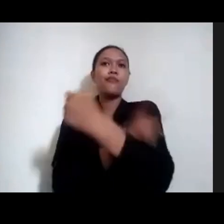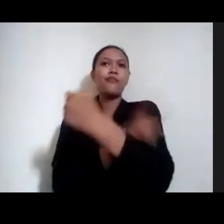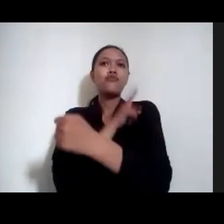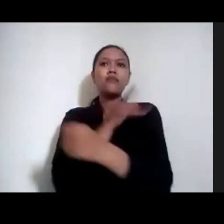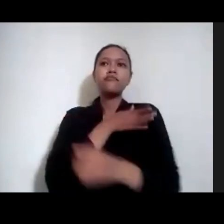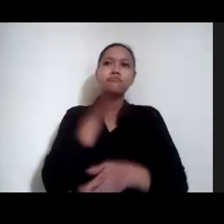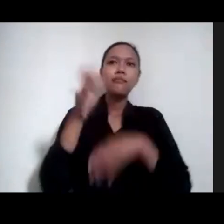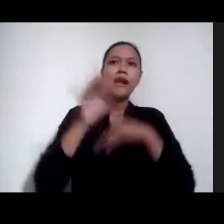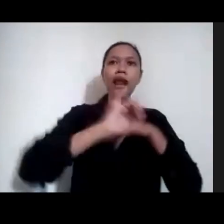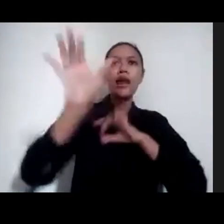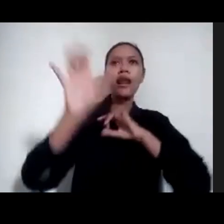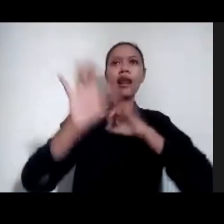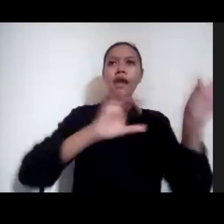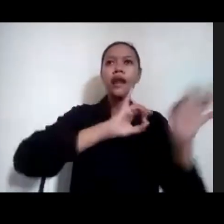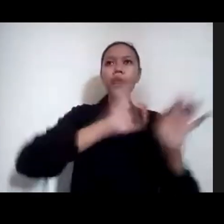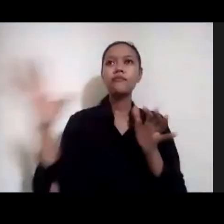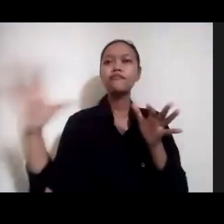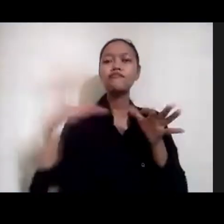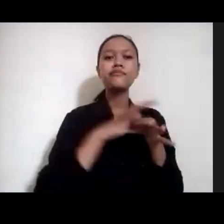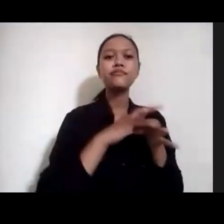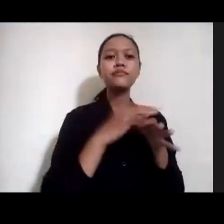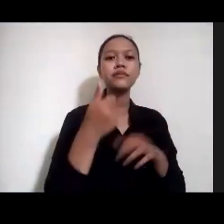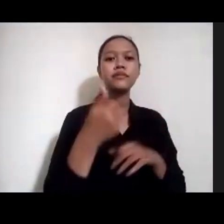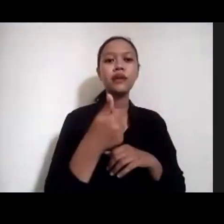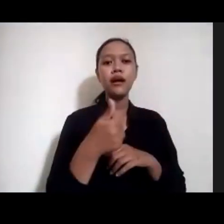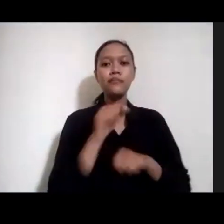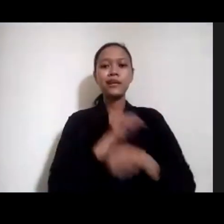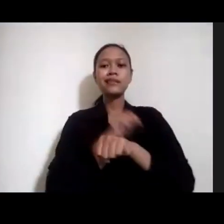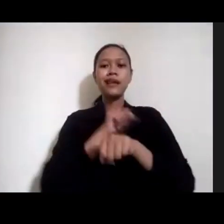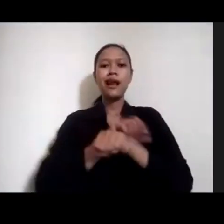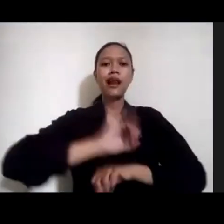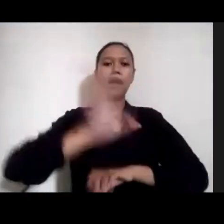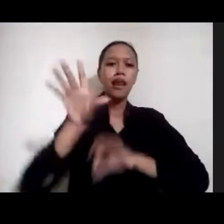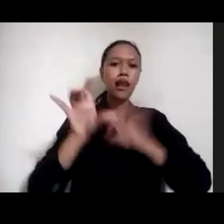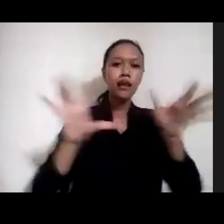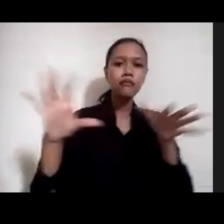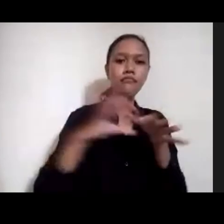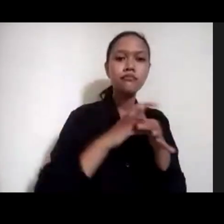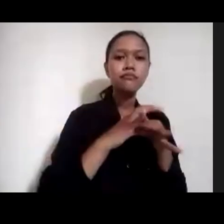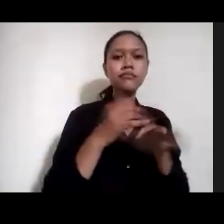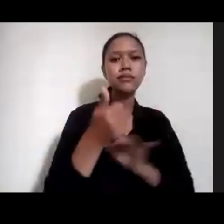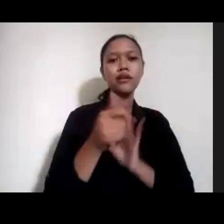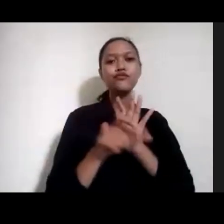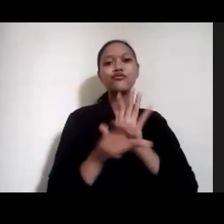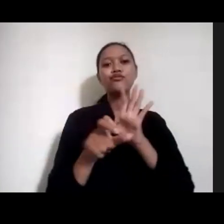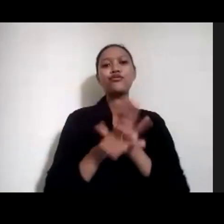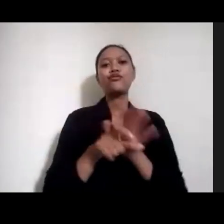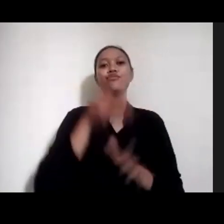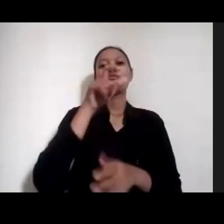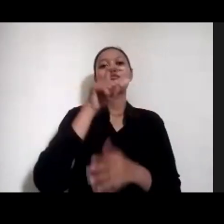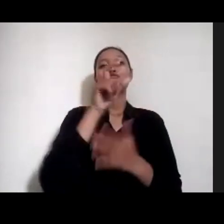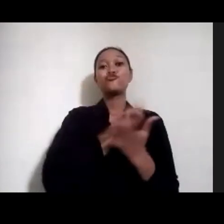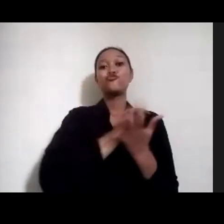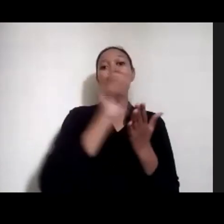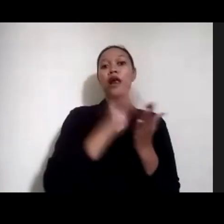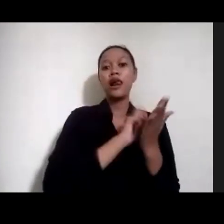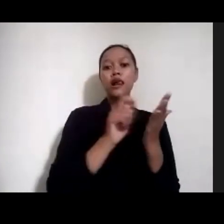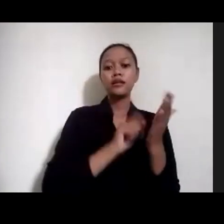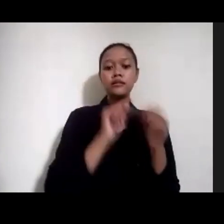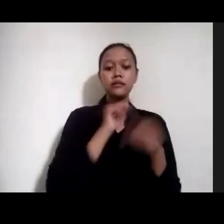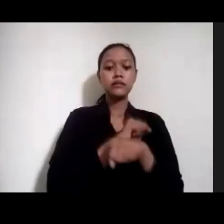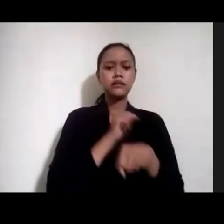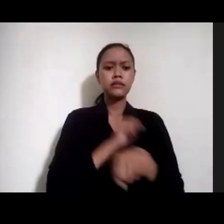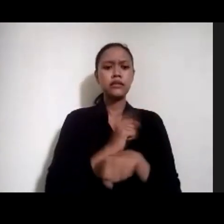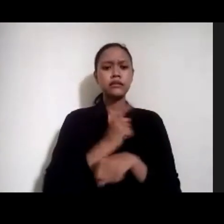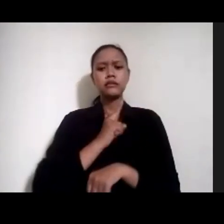pekerjaan. Misalnya jurnalis itu tidak lagi bekerja sendirian saja untuk